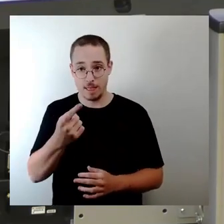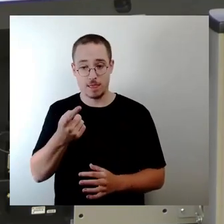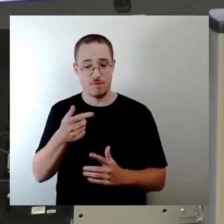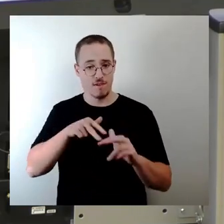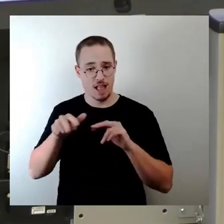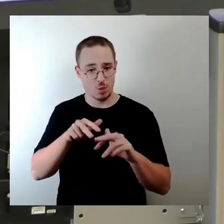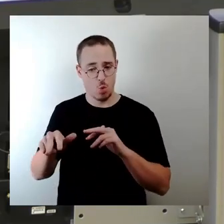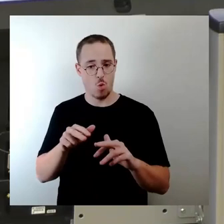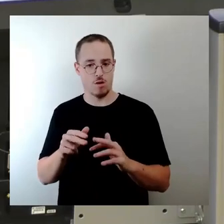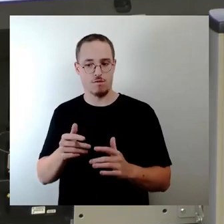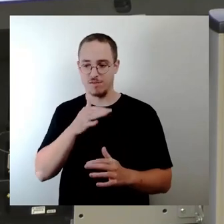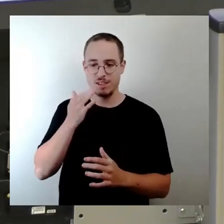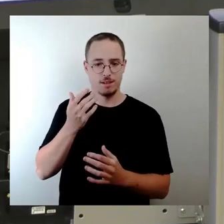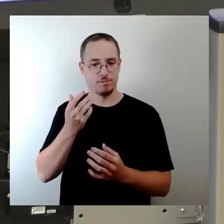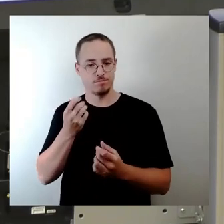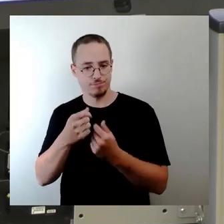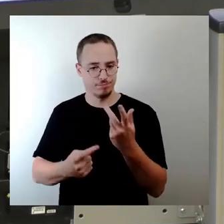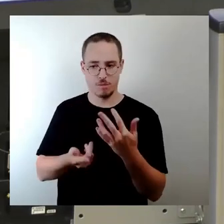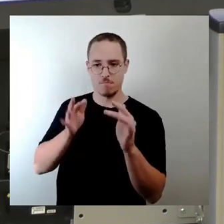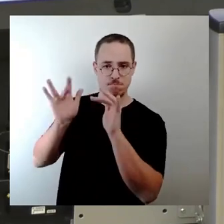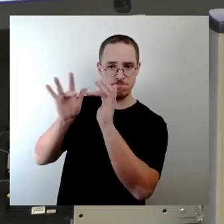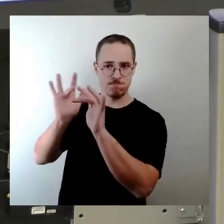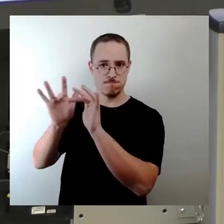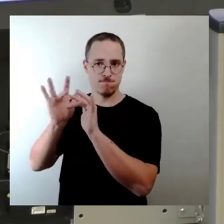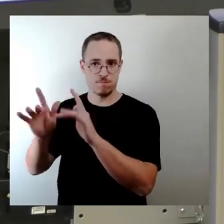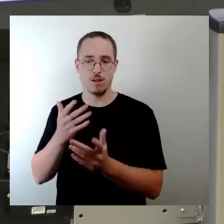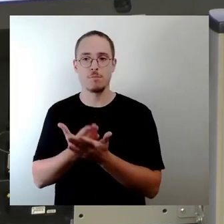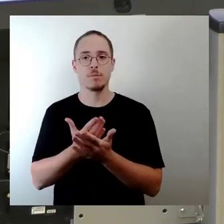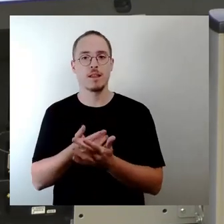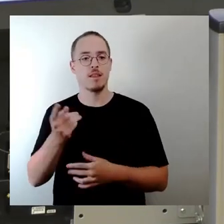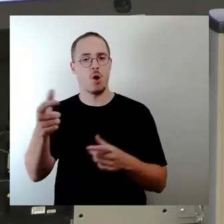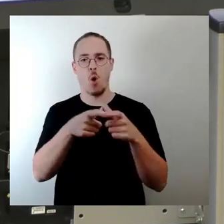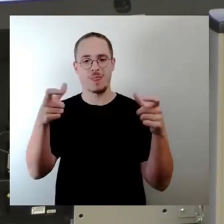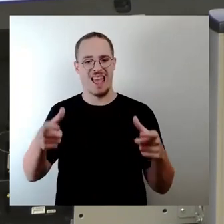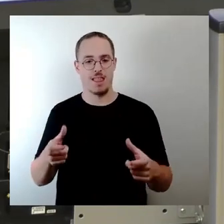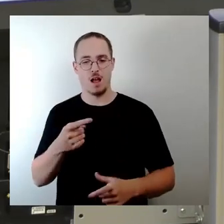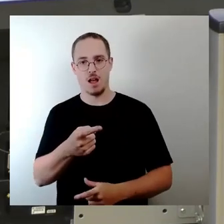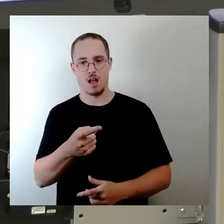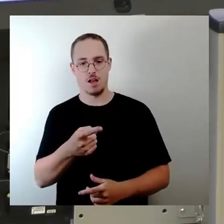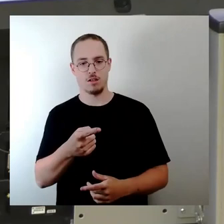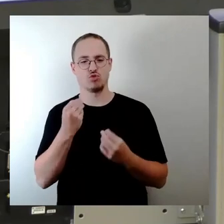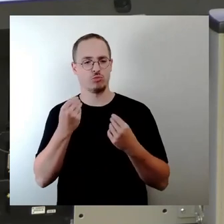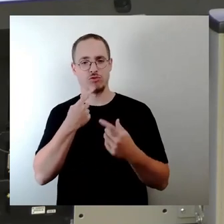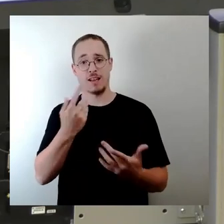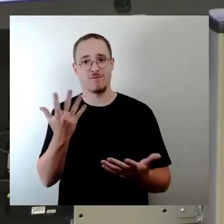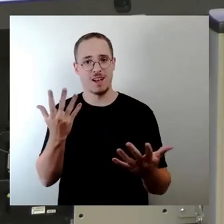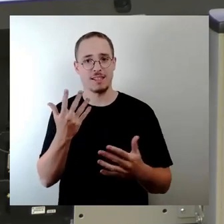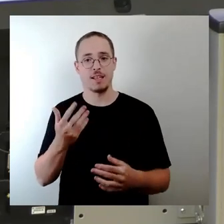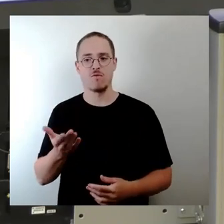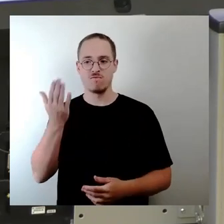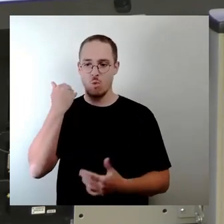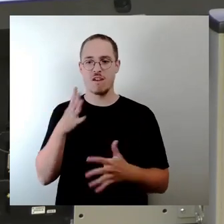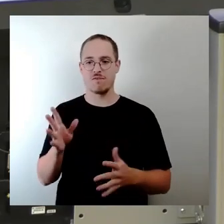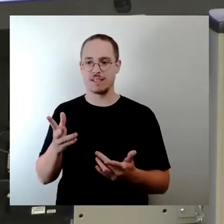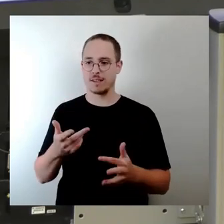die Anordnung der Container, was immer weggelassen wird, ist, dass statt zwölf Container, die eins genehmigt waren, nur